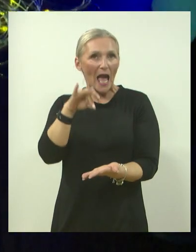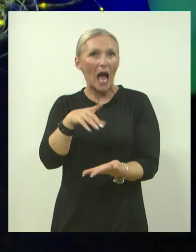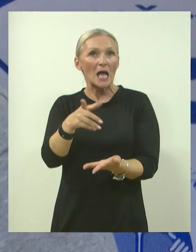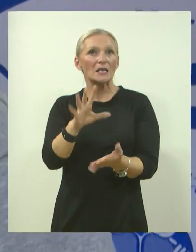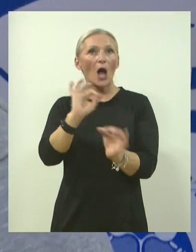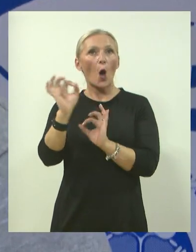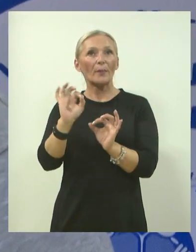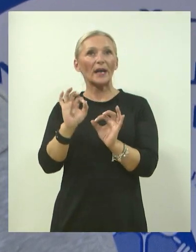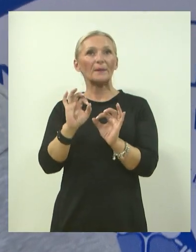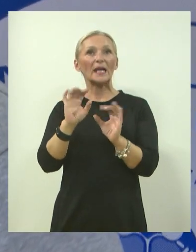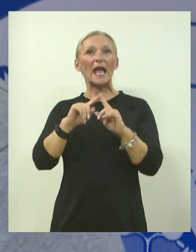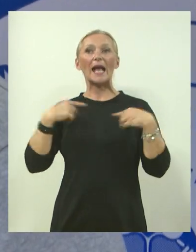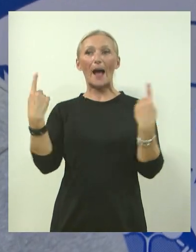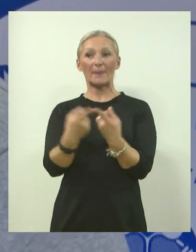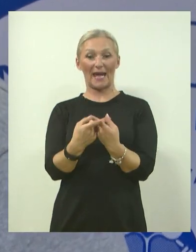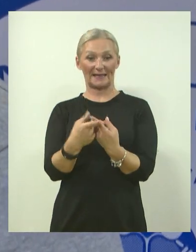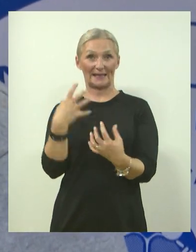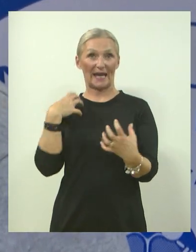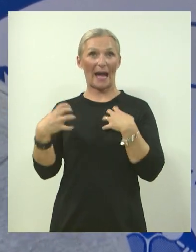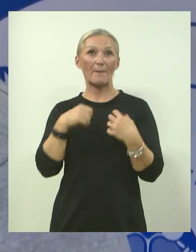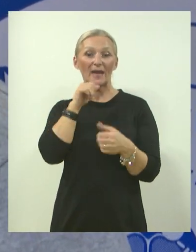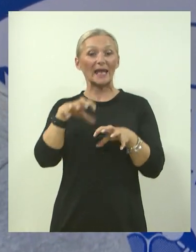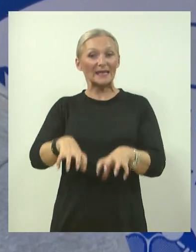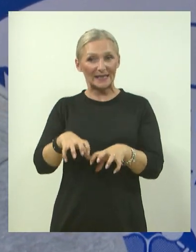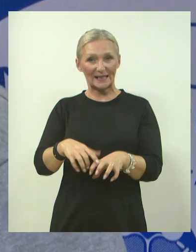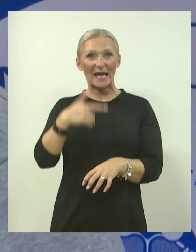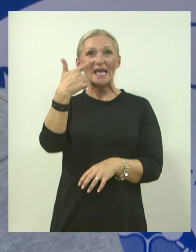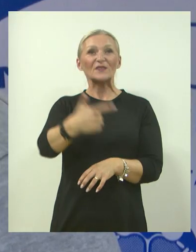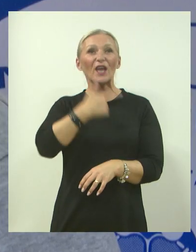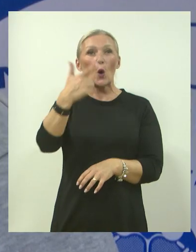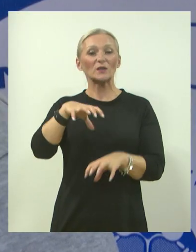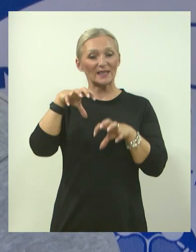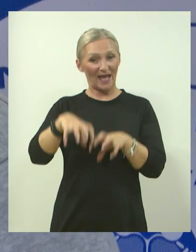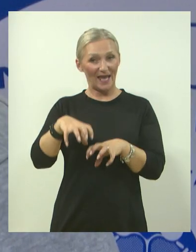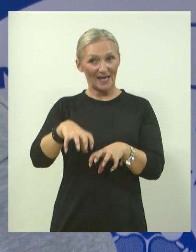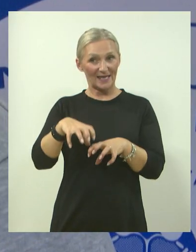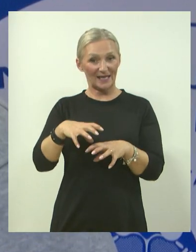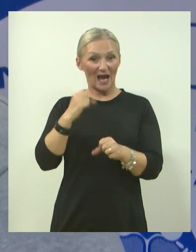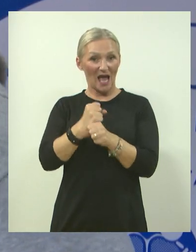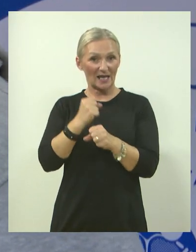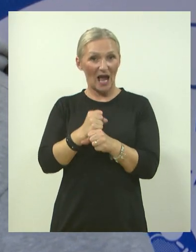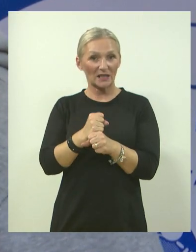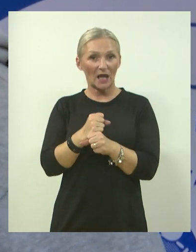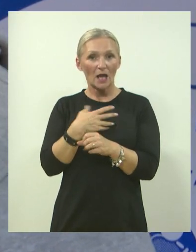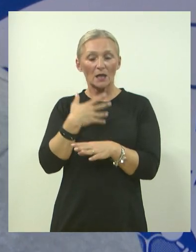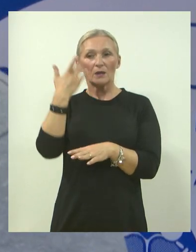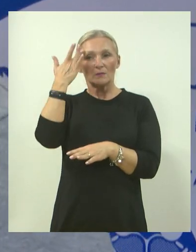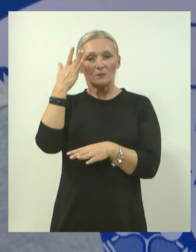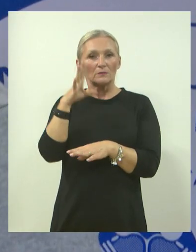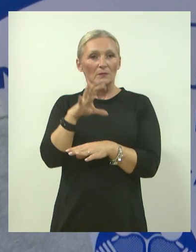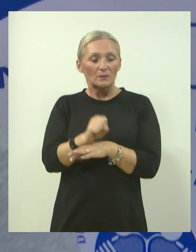kabinet za terapiju i igrom. Dvije godine rada s djecom u terapiji i igrom i u stvari dovelo do spoznaje